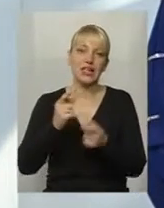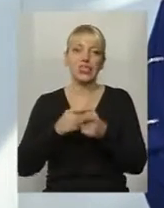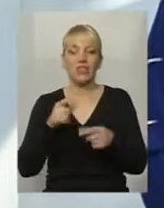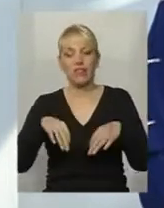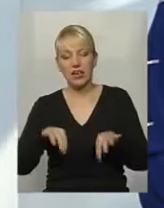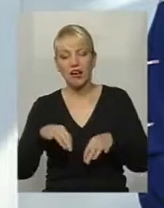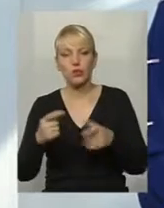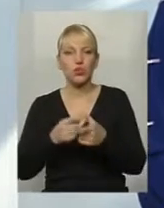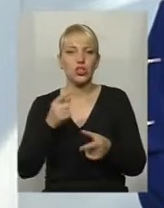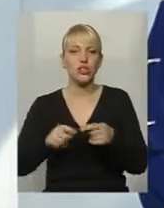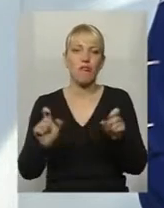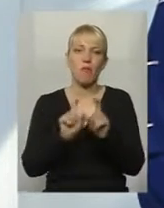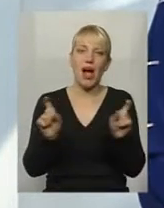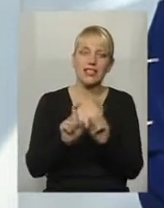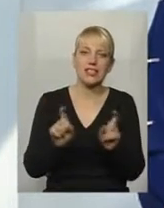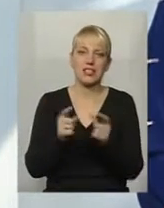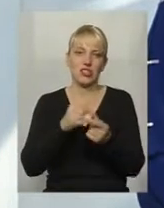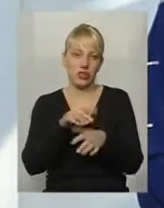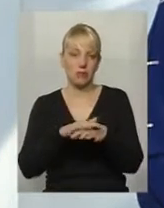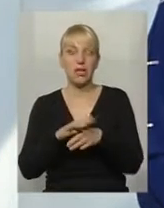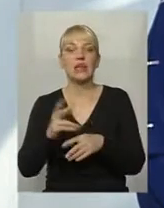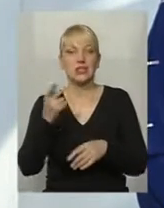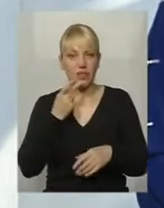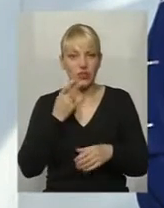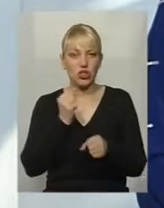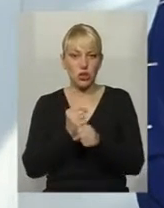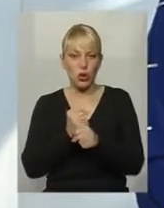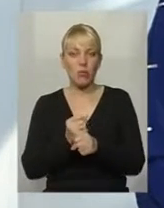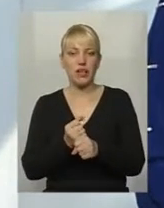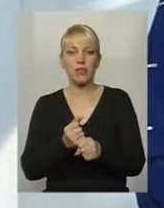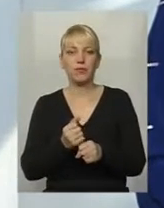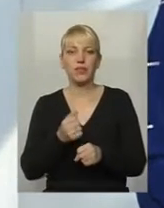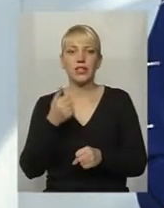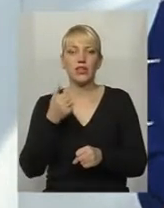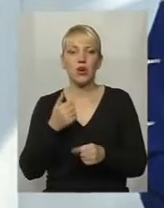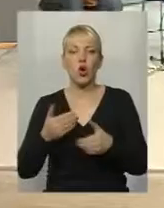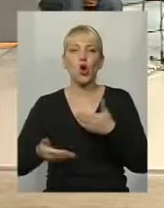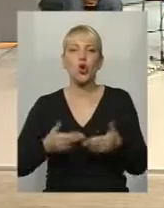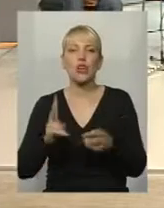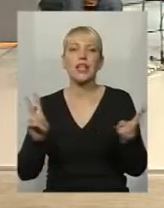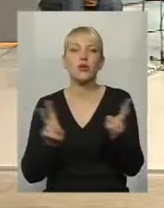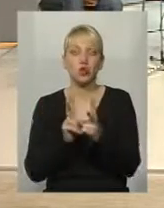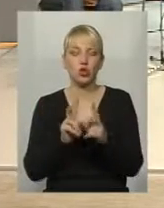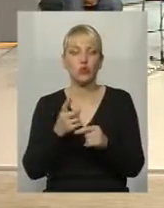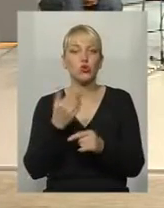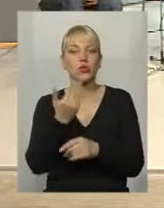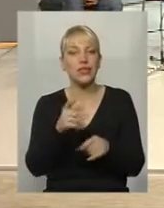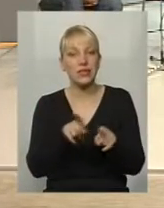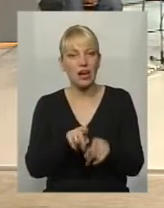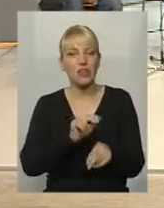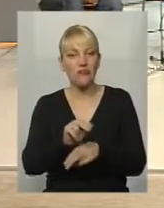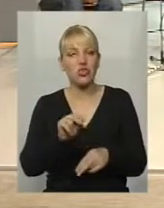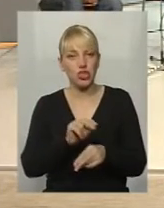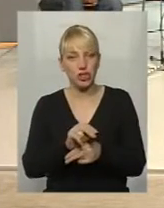транспорті, чи в магазині, чи на базарі, врешті. Вони завжди зроблять крок на зустріч, тому що їх так навчили.